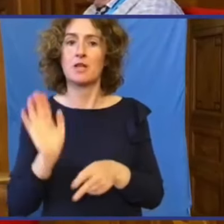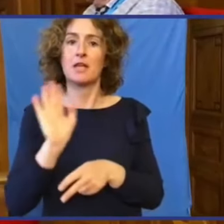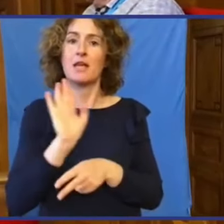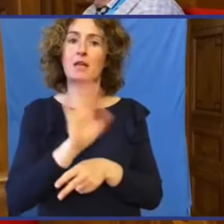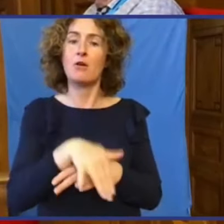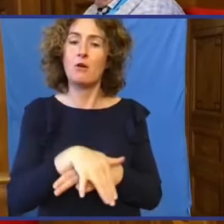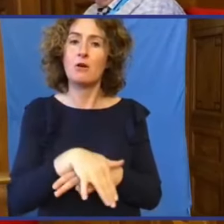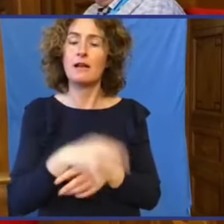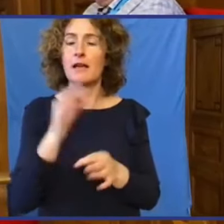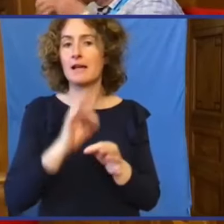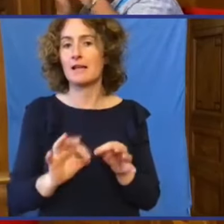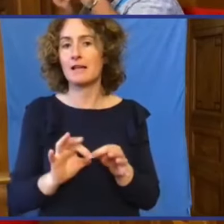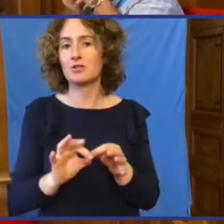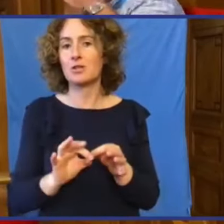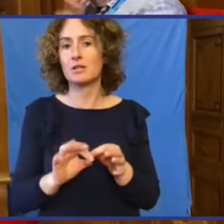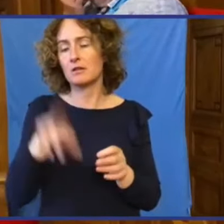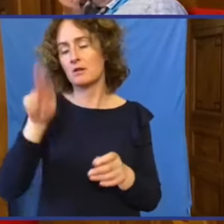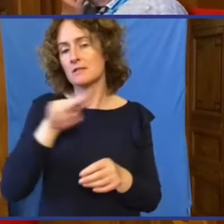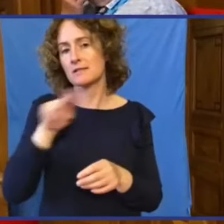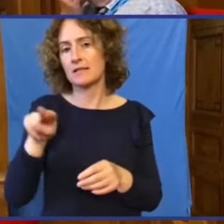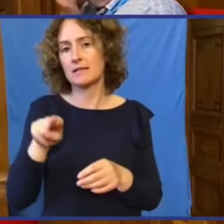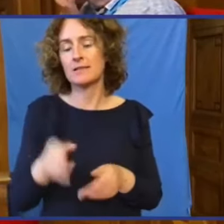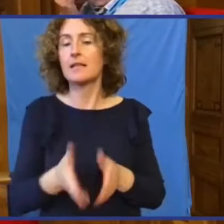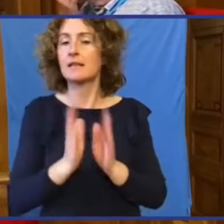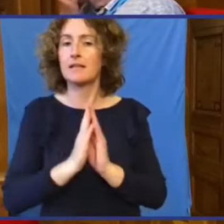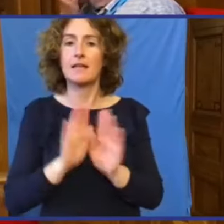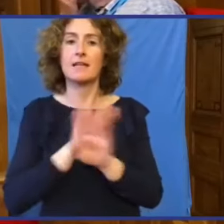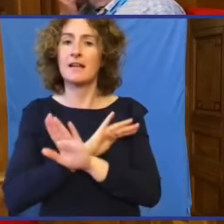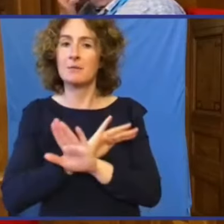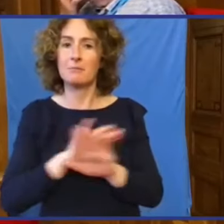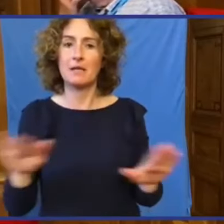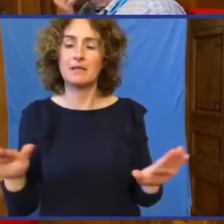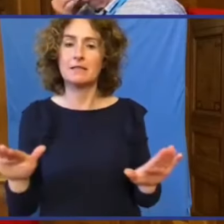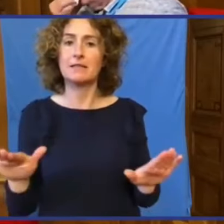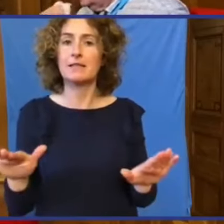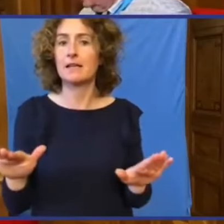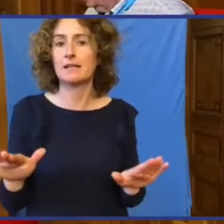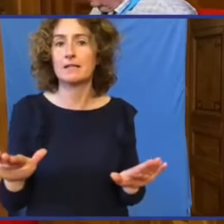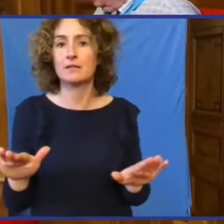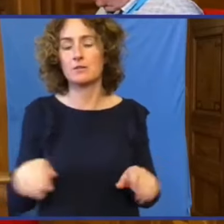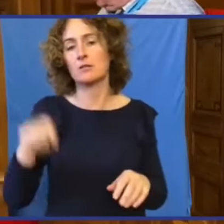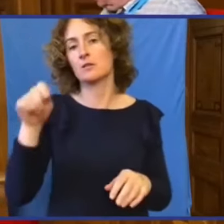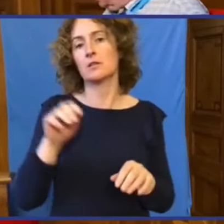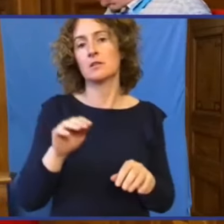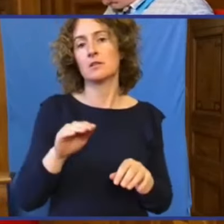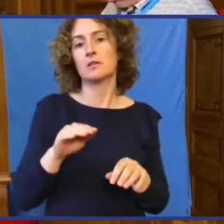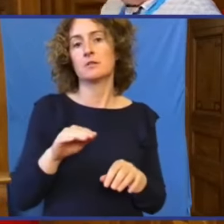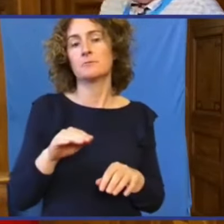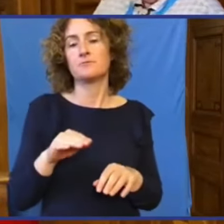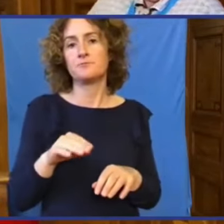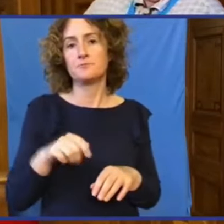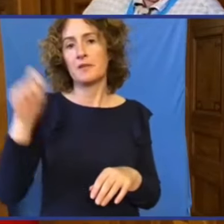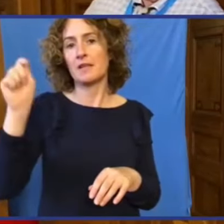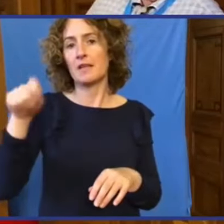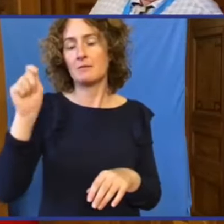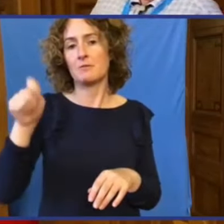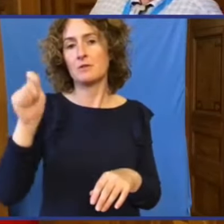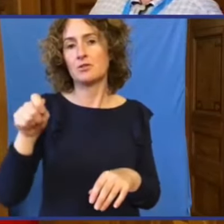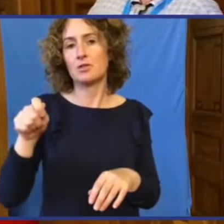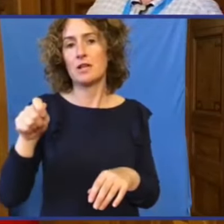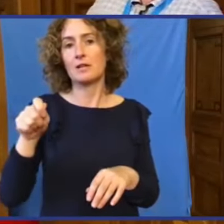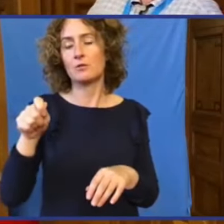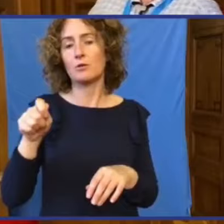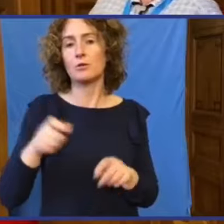mindenkit itt a teremben, hogy erre az ügyre a képviselők felelősségével nézzünk, és ne a saját egyéni